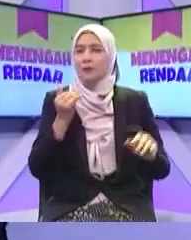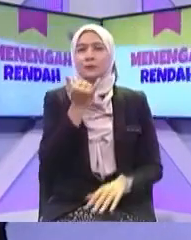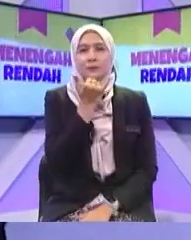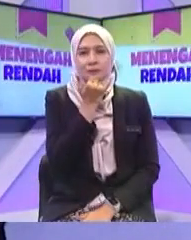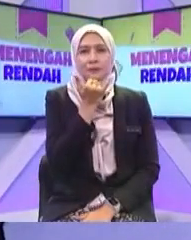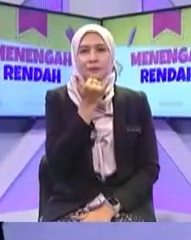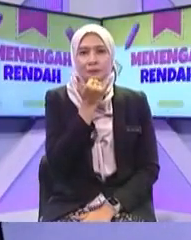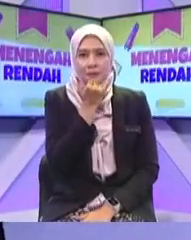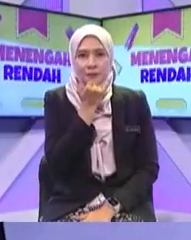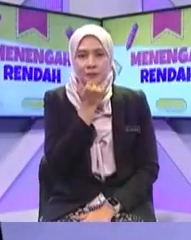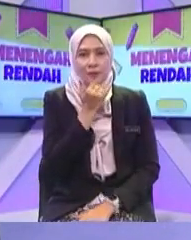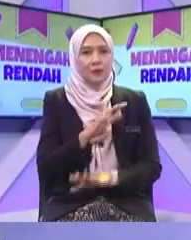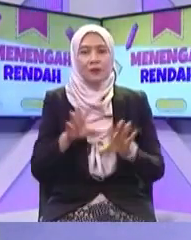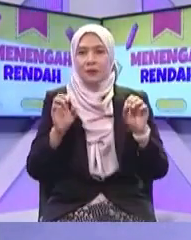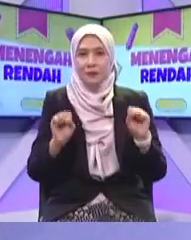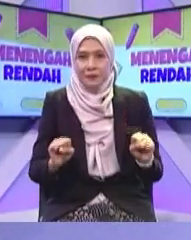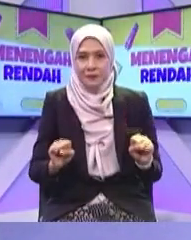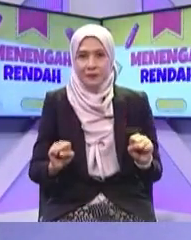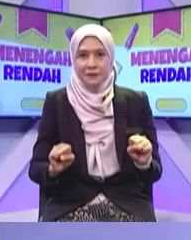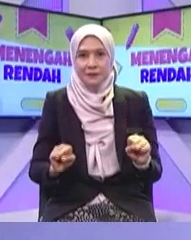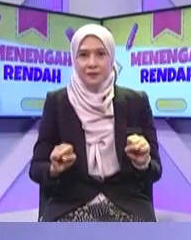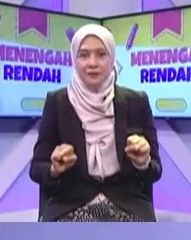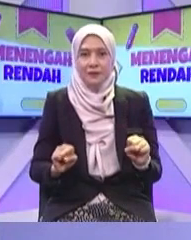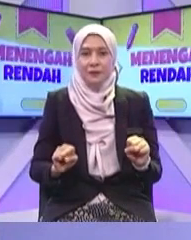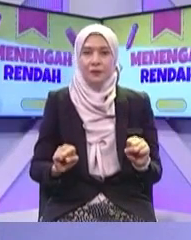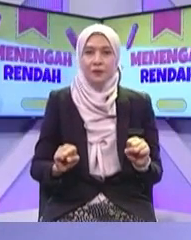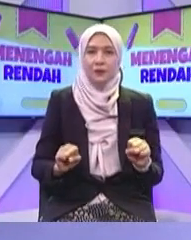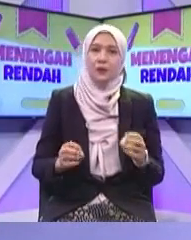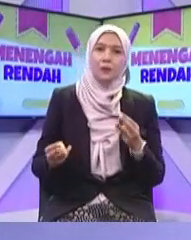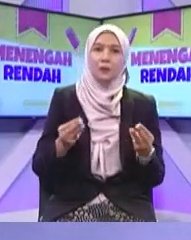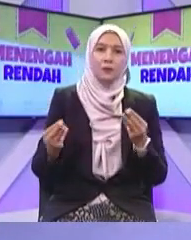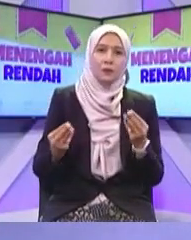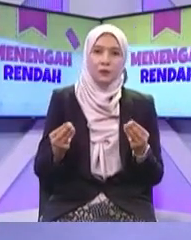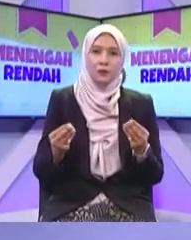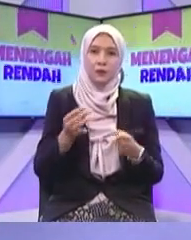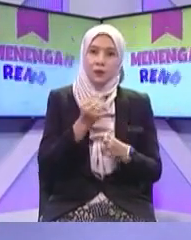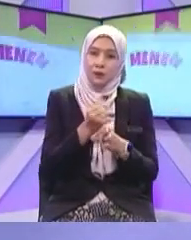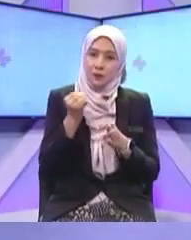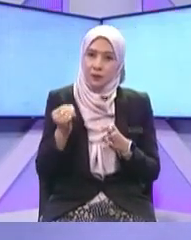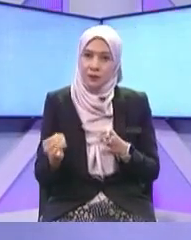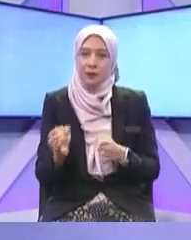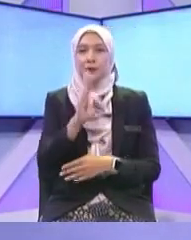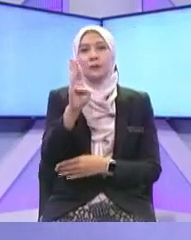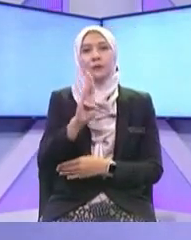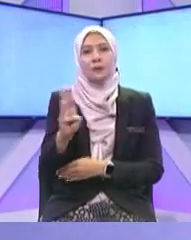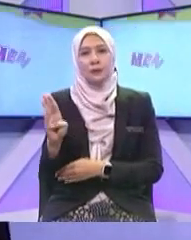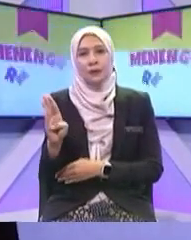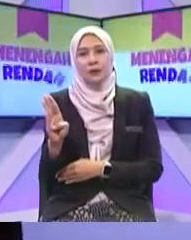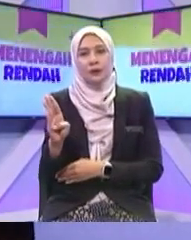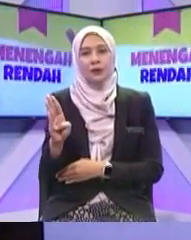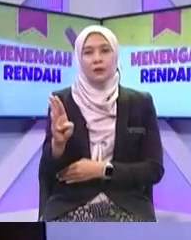kecemasan boleh menyebabkan kerugian nyawa menyebabkan kehilangan nyawa kerugian harta benda